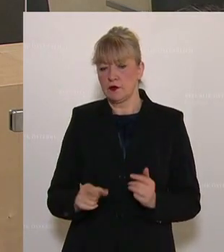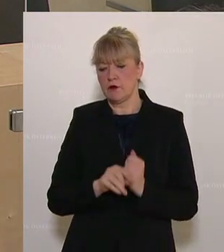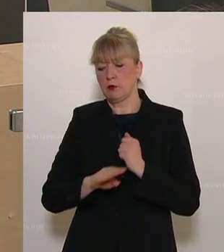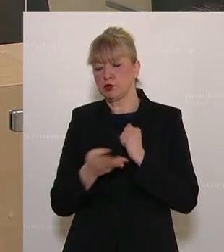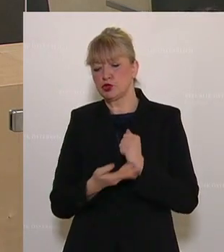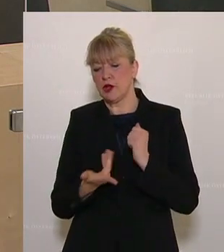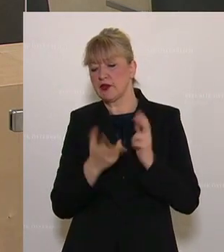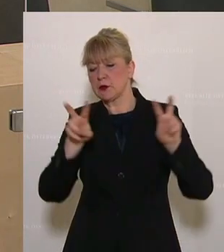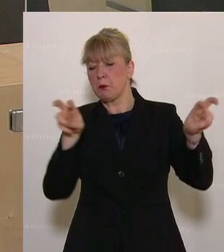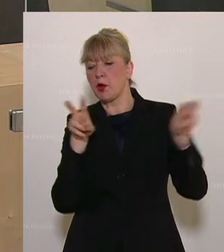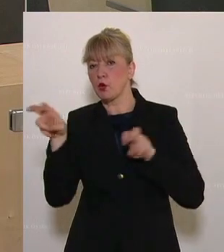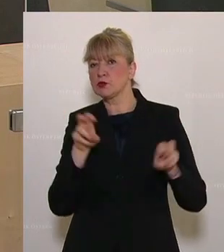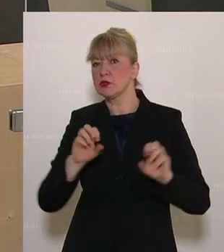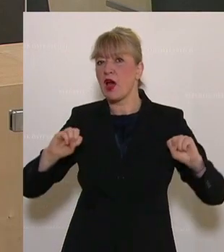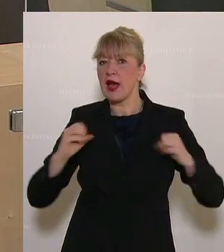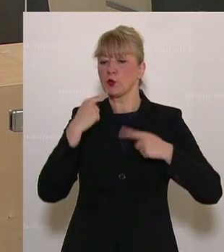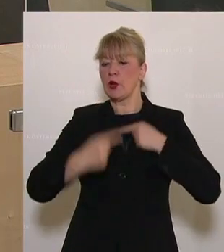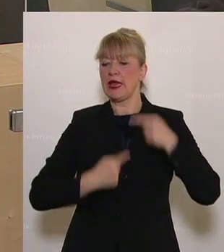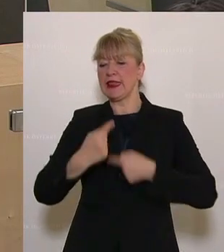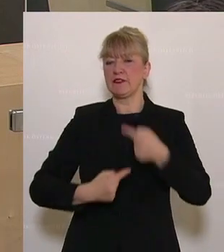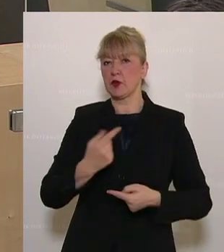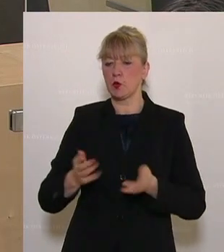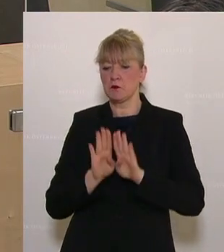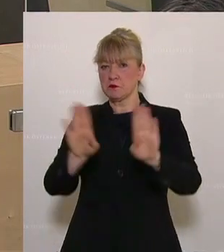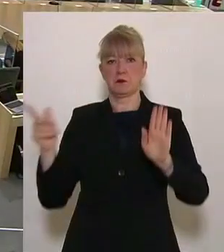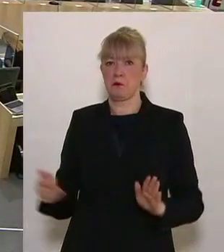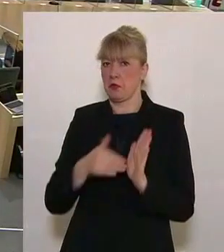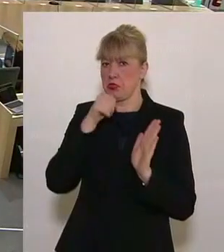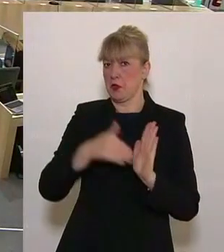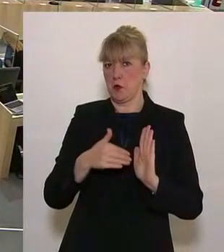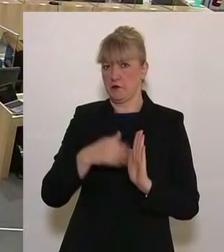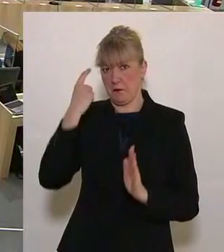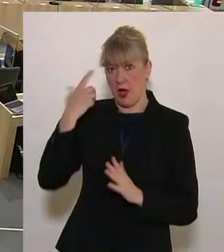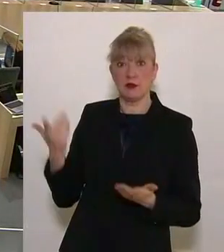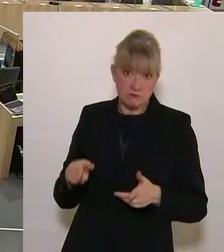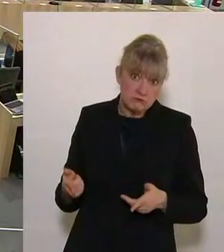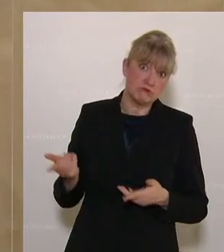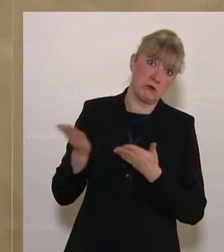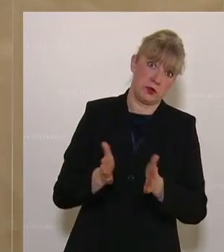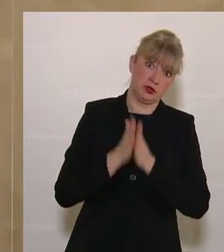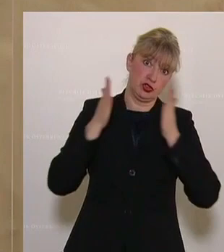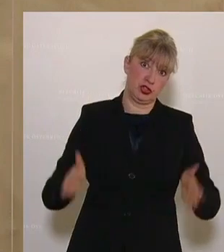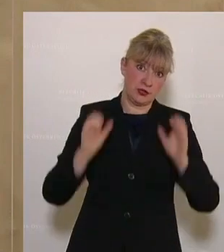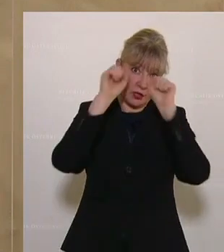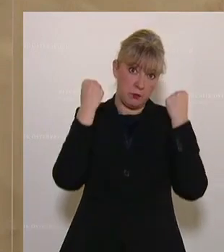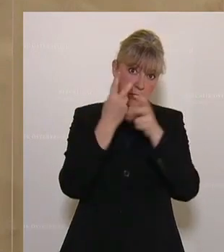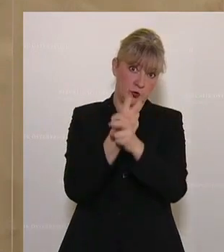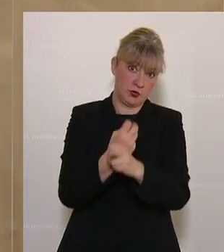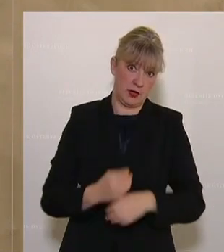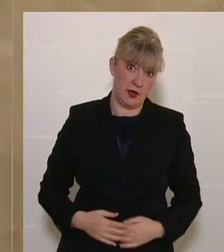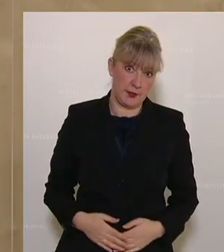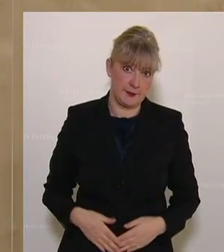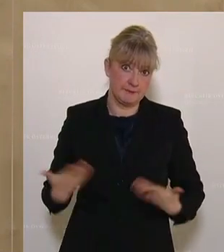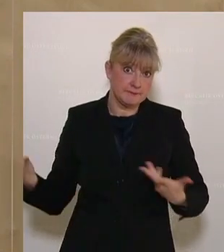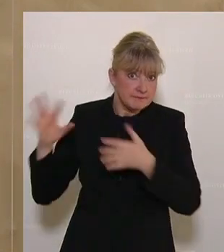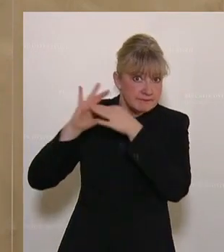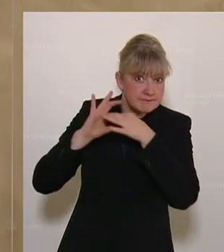sämtlicher aktueller Entwicklungen vorzulegen zum Schaden der Republik Österreich. In